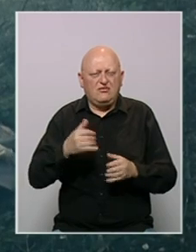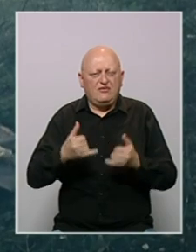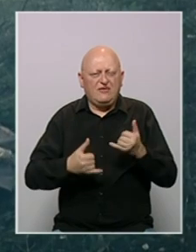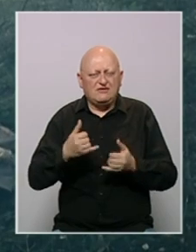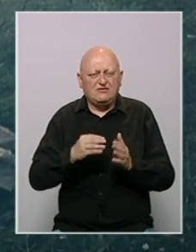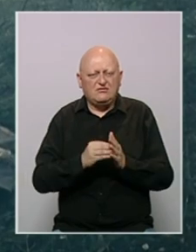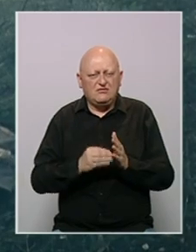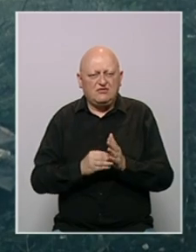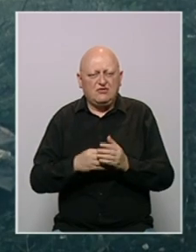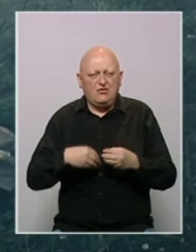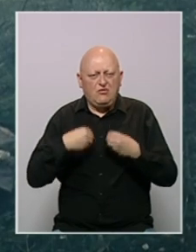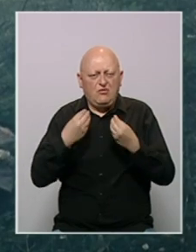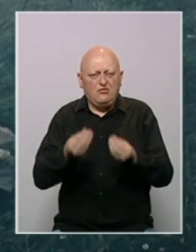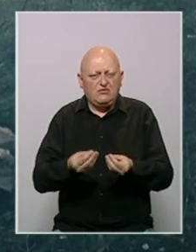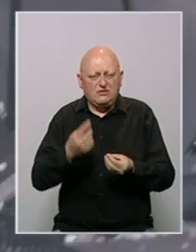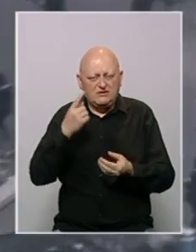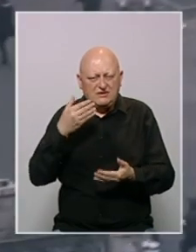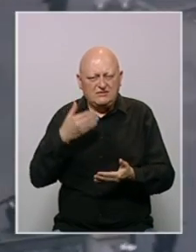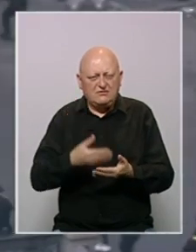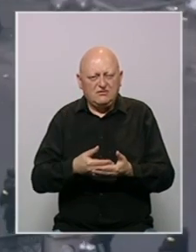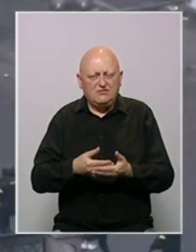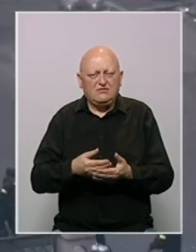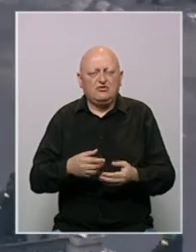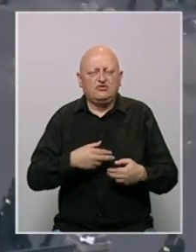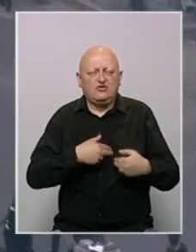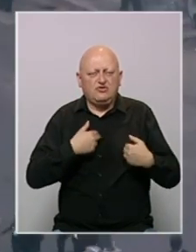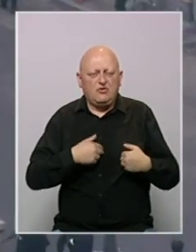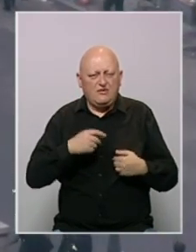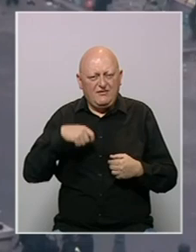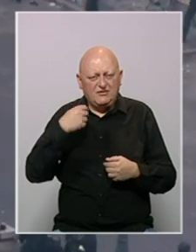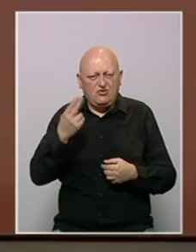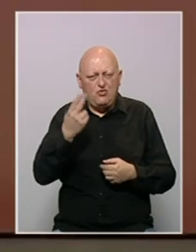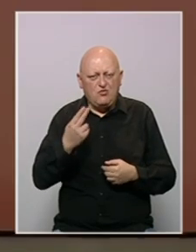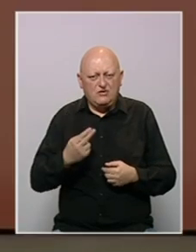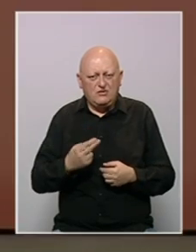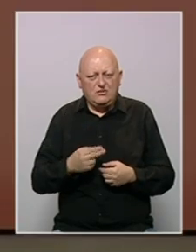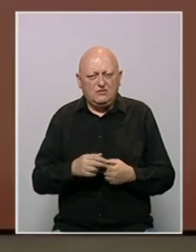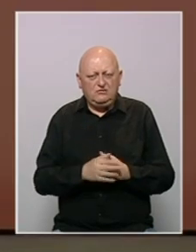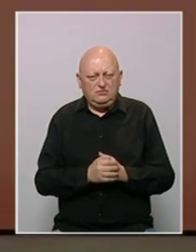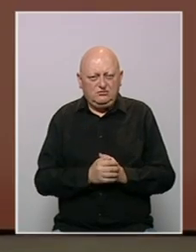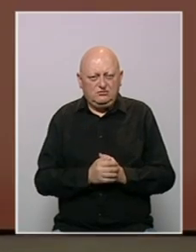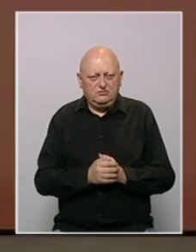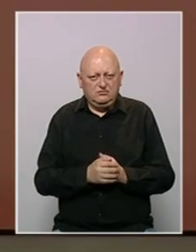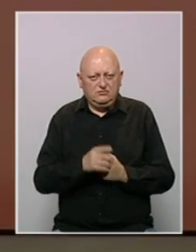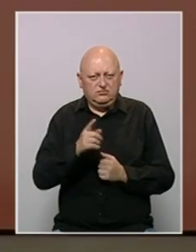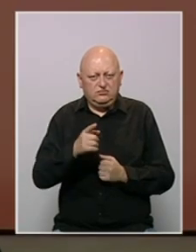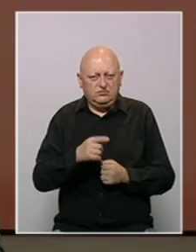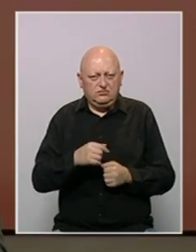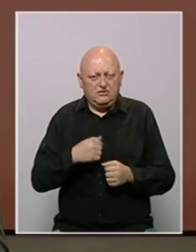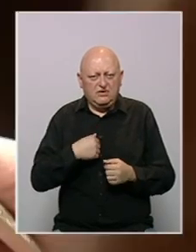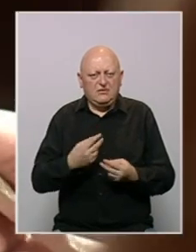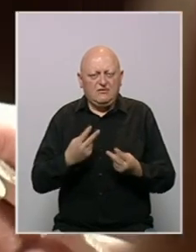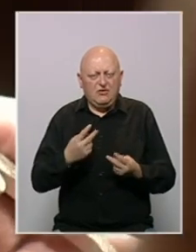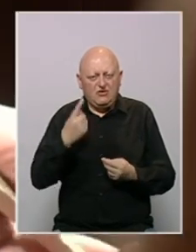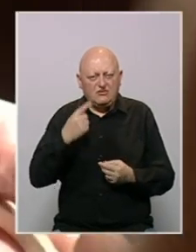festivalskog programa posvećeno u znak priznanja za izuzetan doprinos filmskoj umjetnosti. Ova nagrada mi toliko